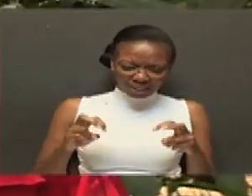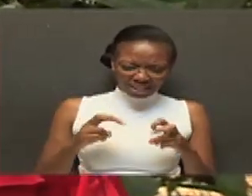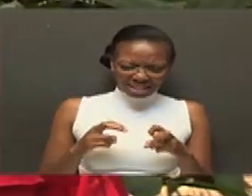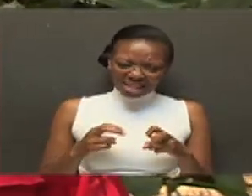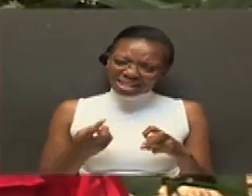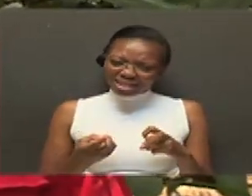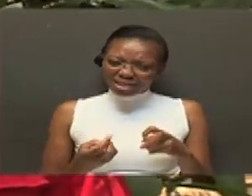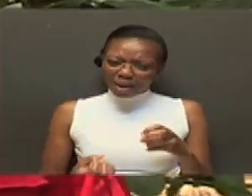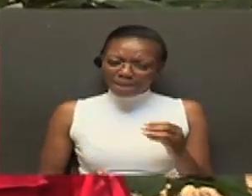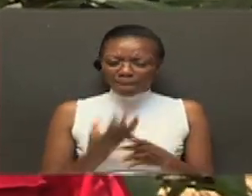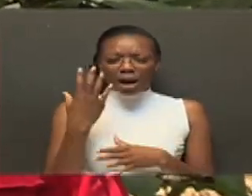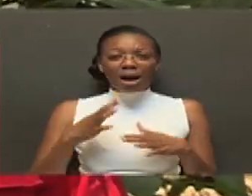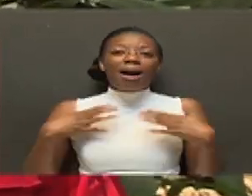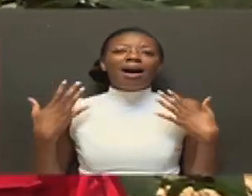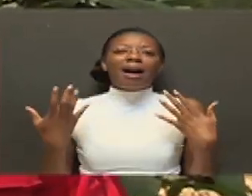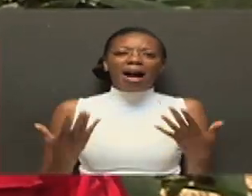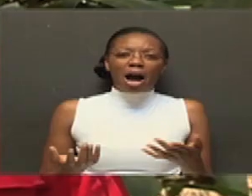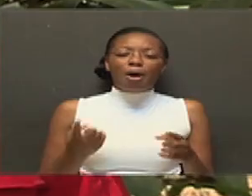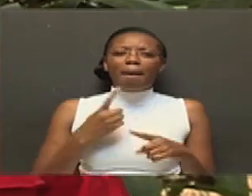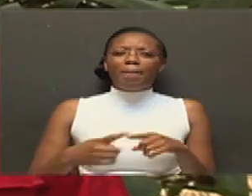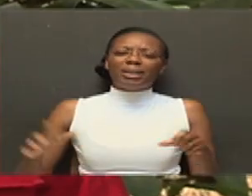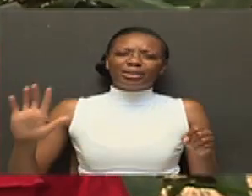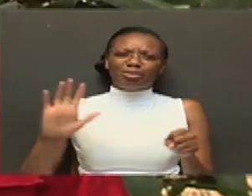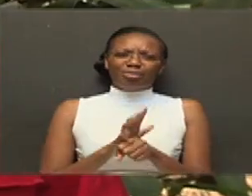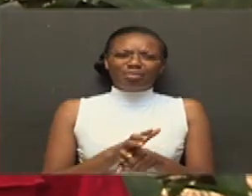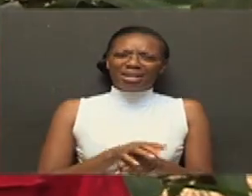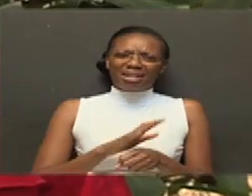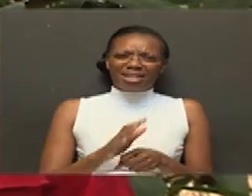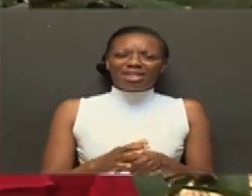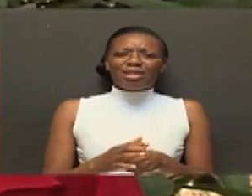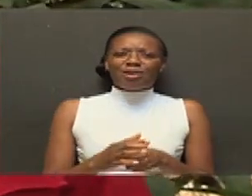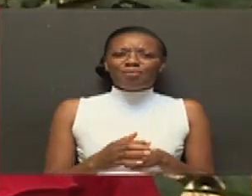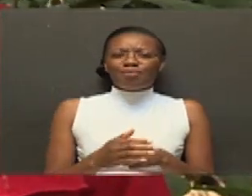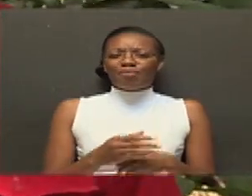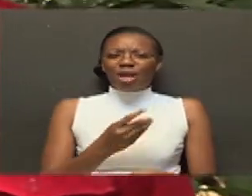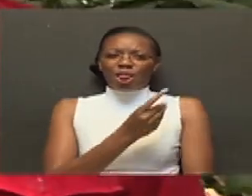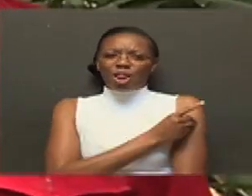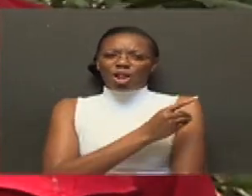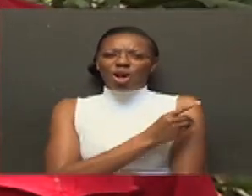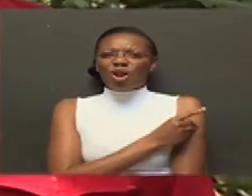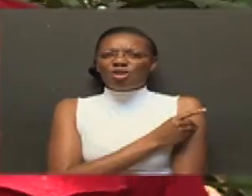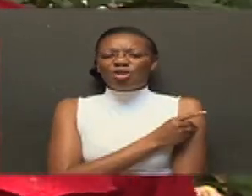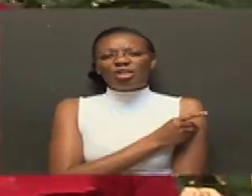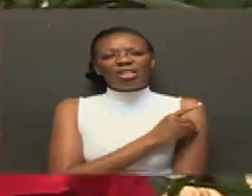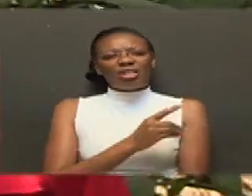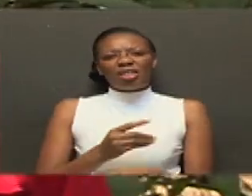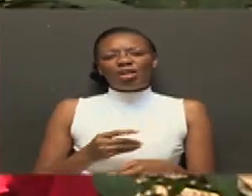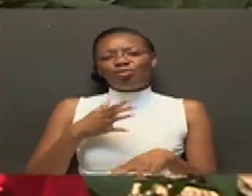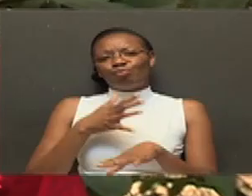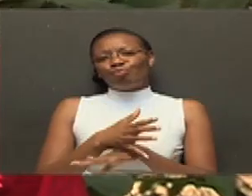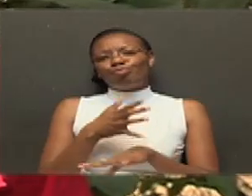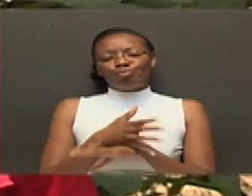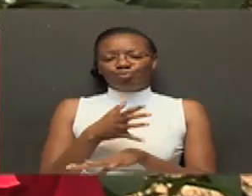wale wengi ni matapeli ni wale tunawita fake herbalist,